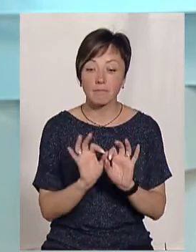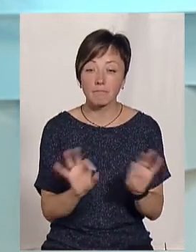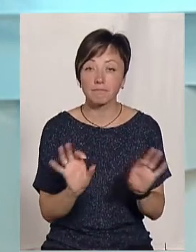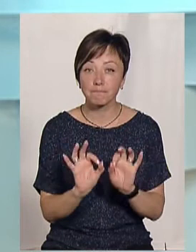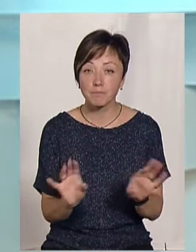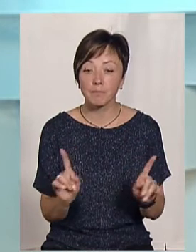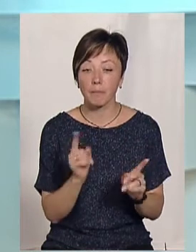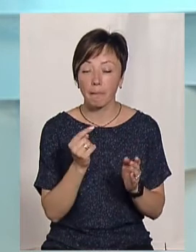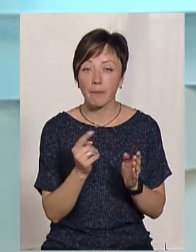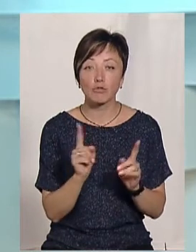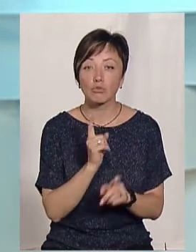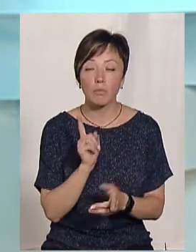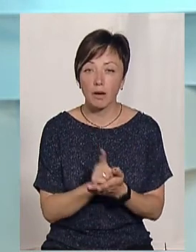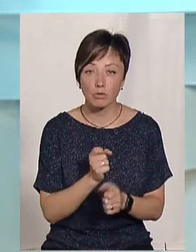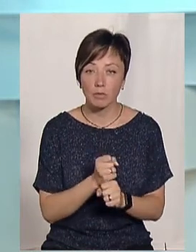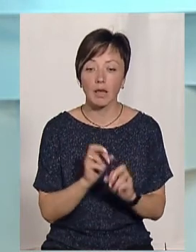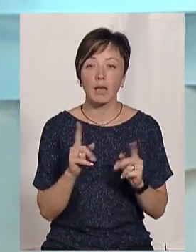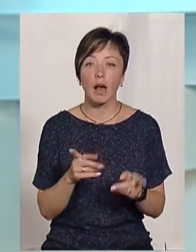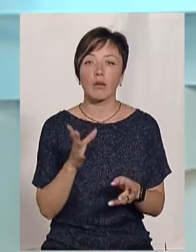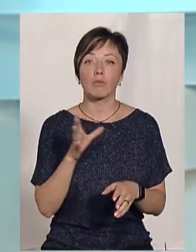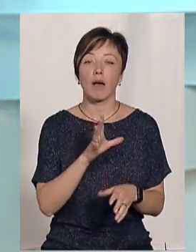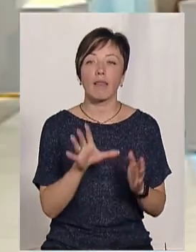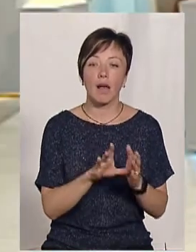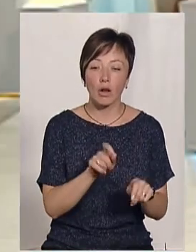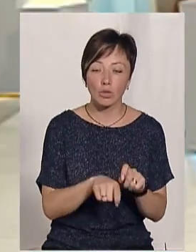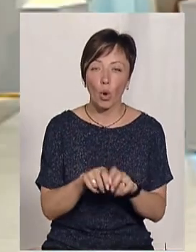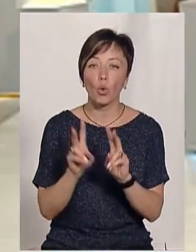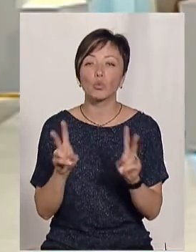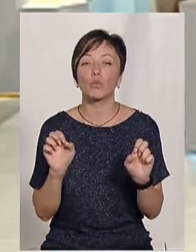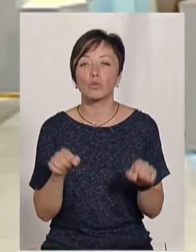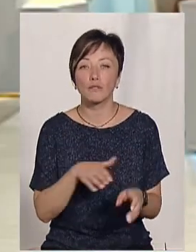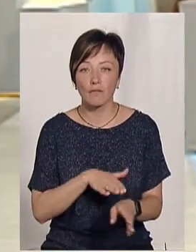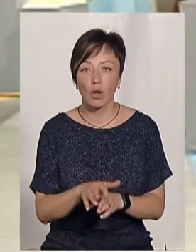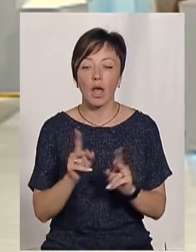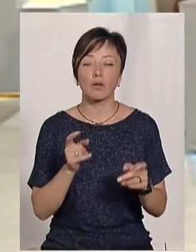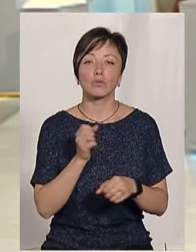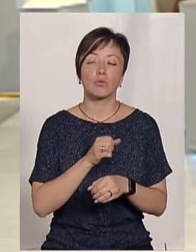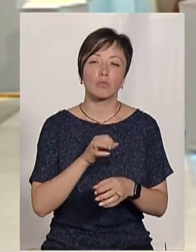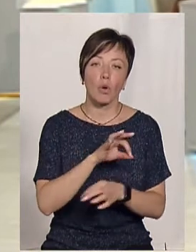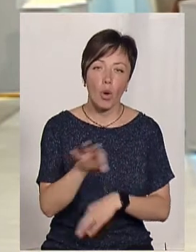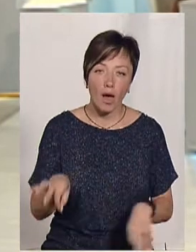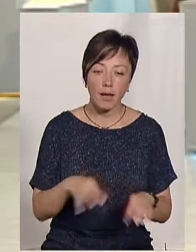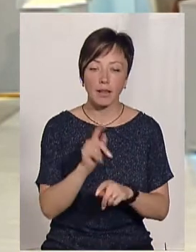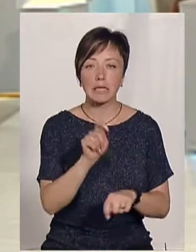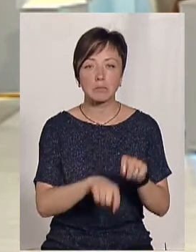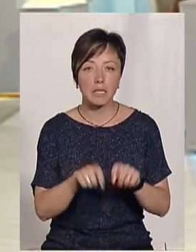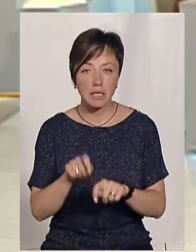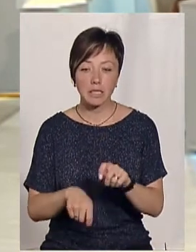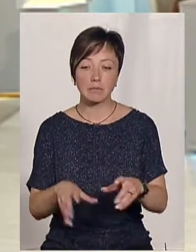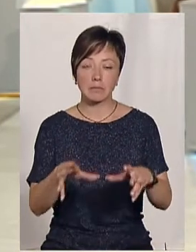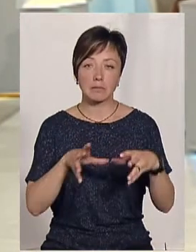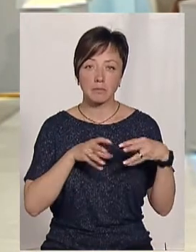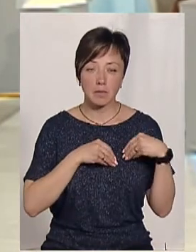все, що він має зробити. Як пройти той енергоудит, хто його може пройти, як зробити проєкт, як пройти експертизу. Ми